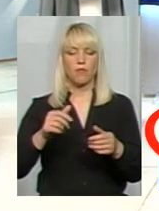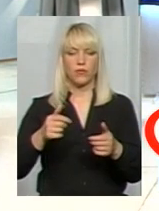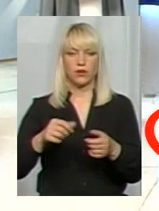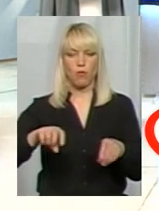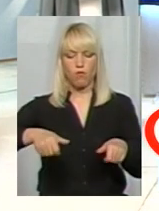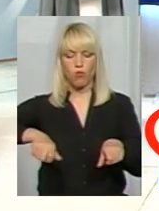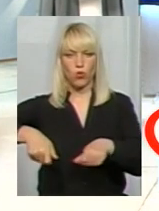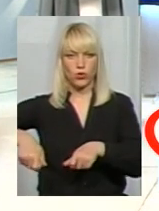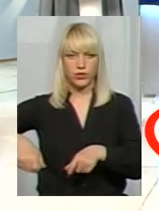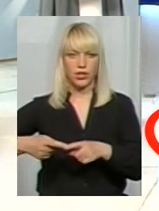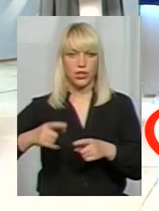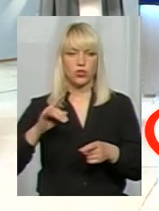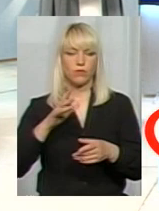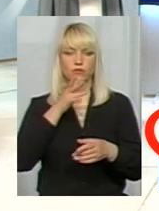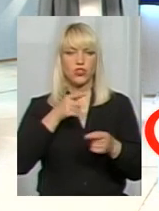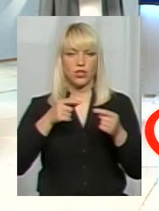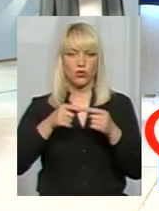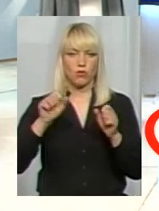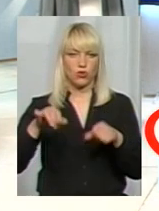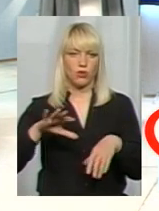щоб можна було швидко і вчасно відреагувати.